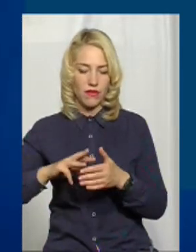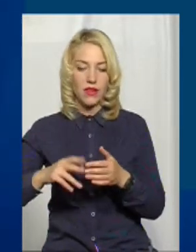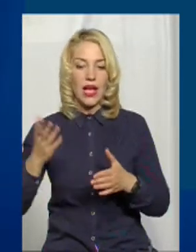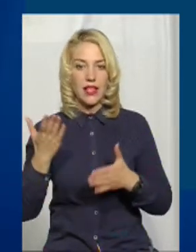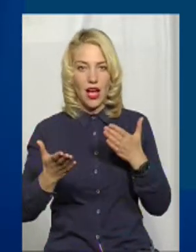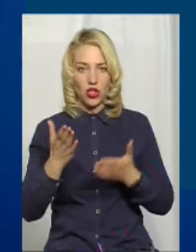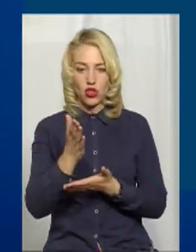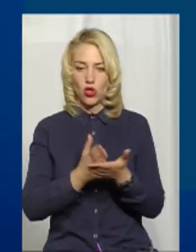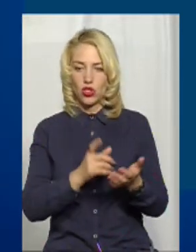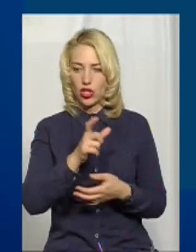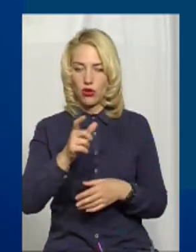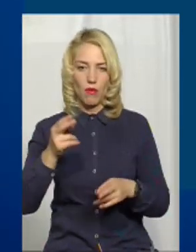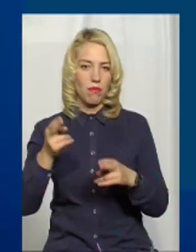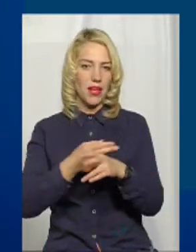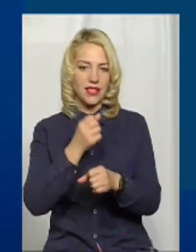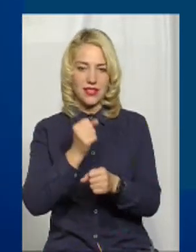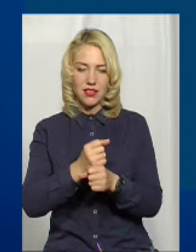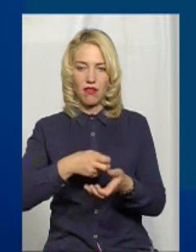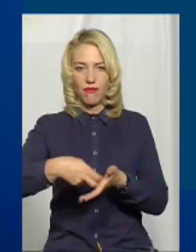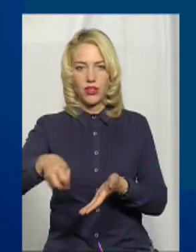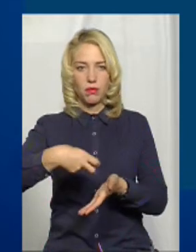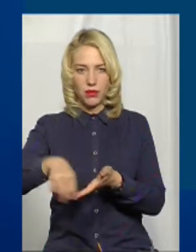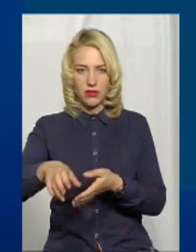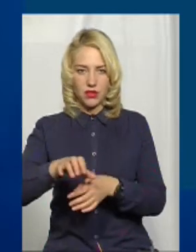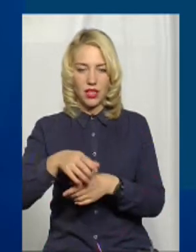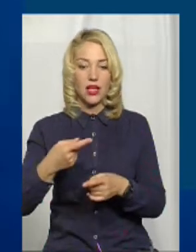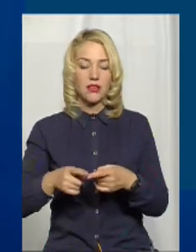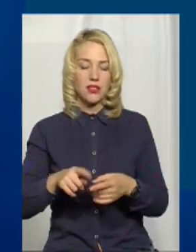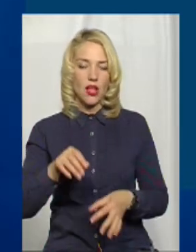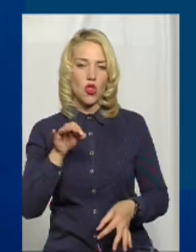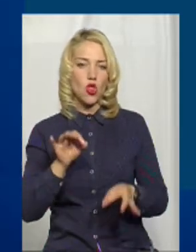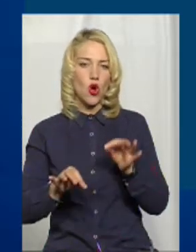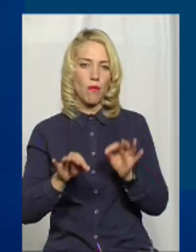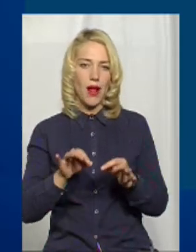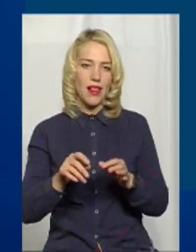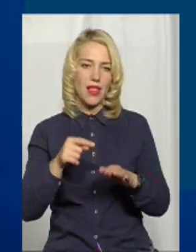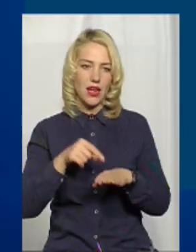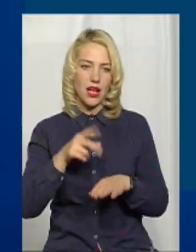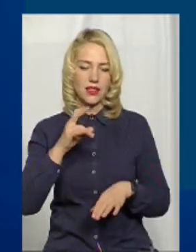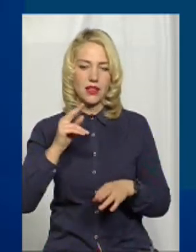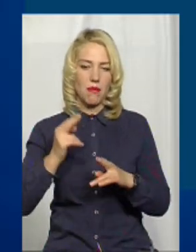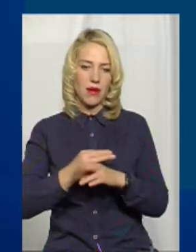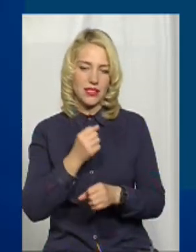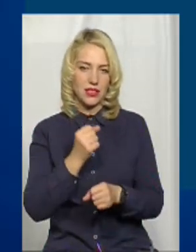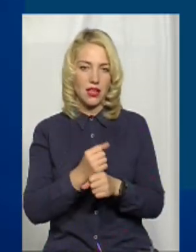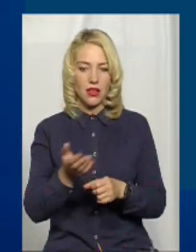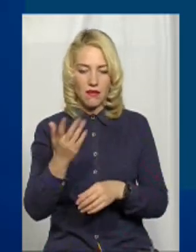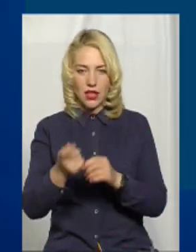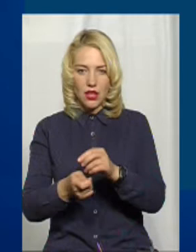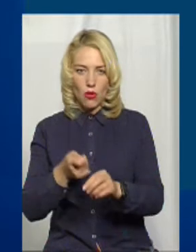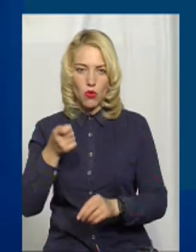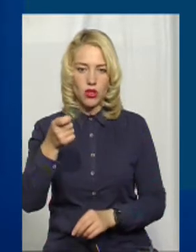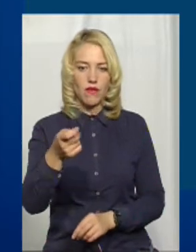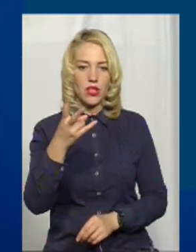бездіють або пишуть відписки, на це теж є нормальна реакція на бездіяльність. Тобто давайте подавати до суду на цих